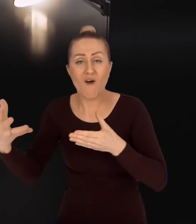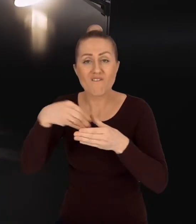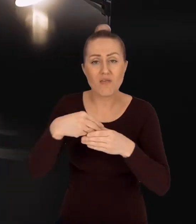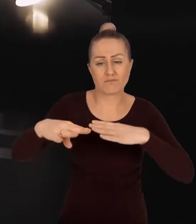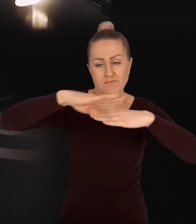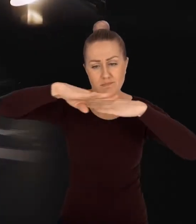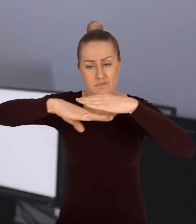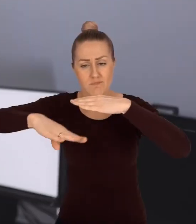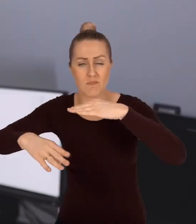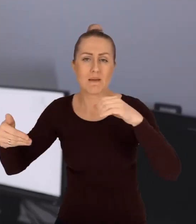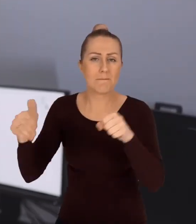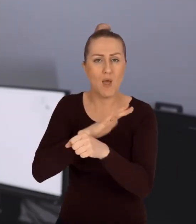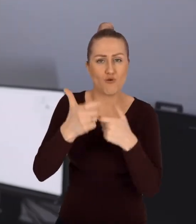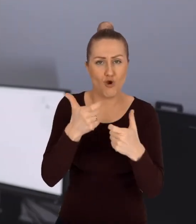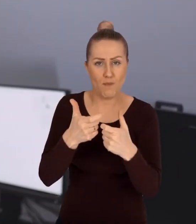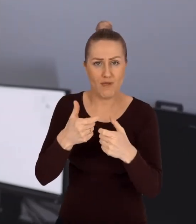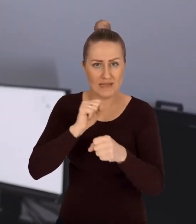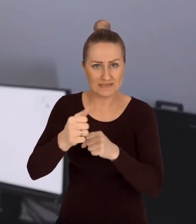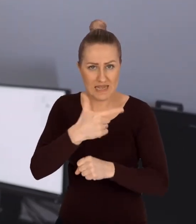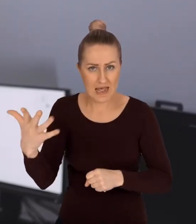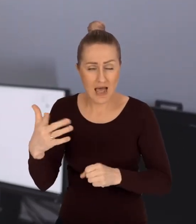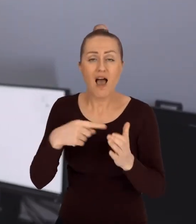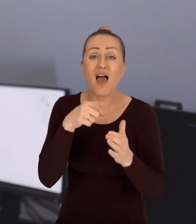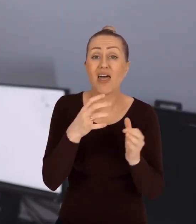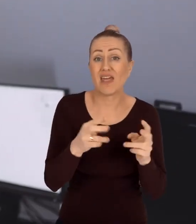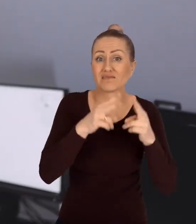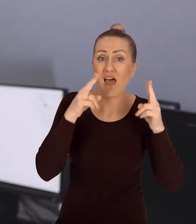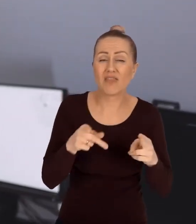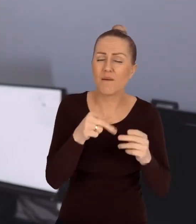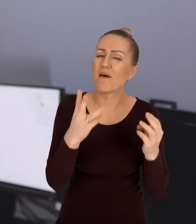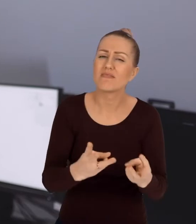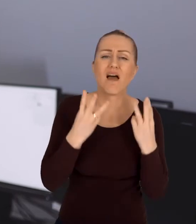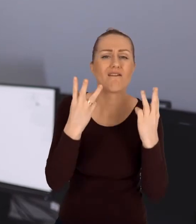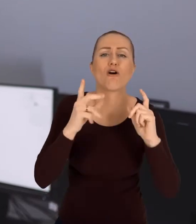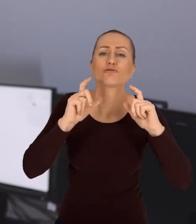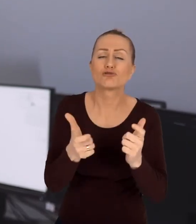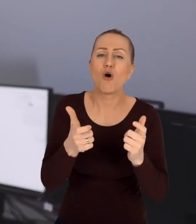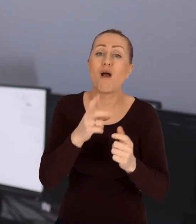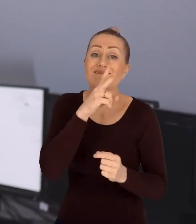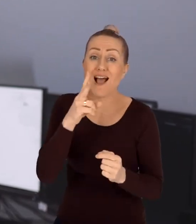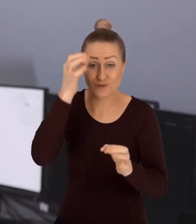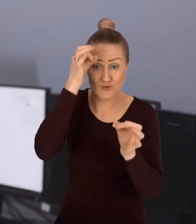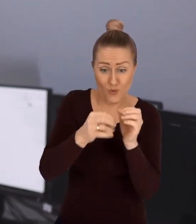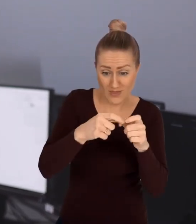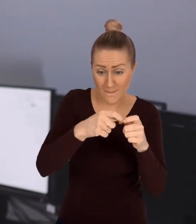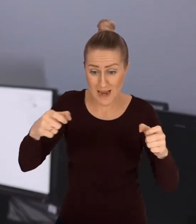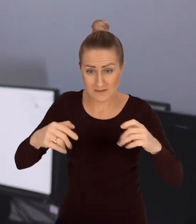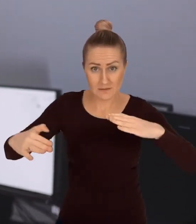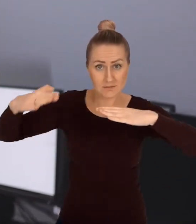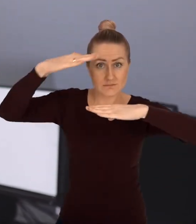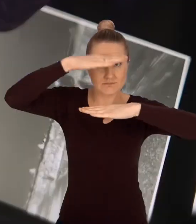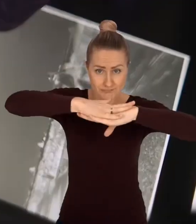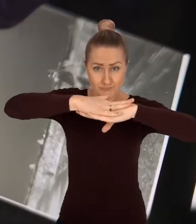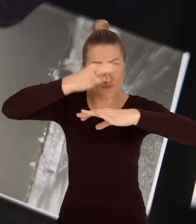w którym umieszczamy holdery z załadowanymi paskami. Na tym etapie najważniejsze jest, aby każdy pasek został